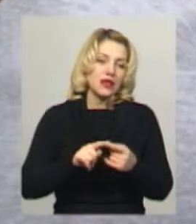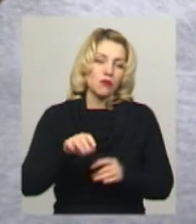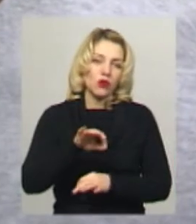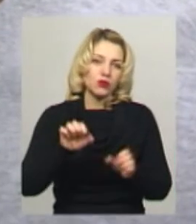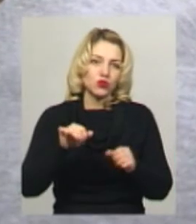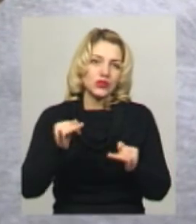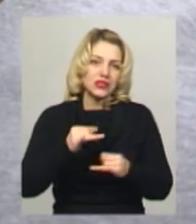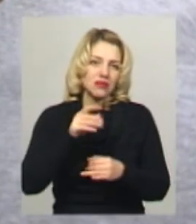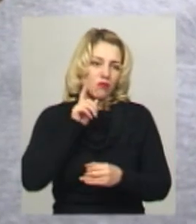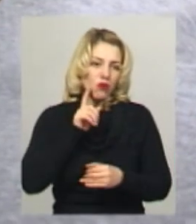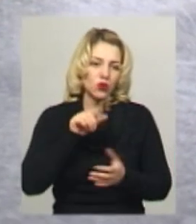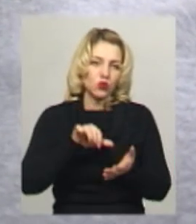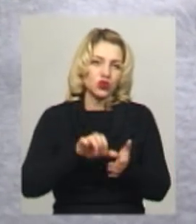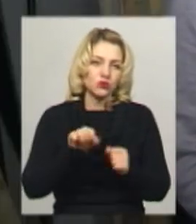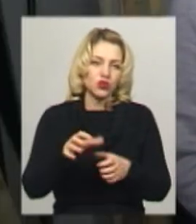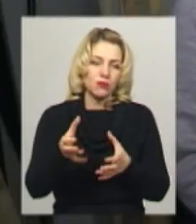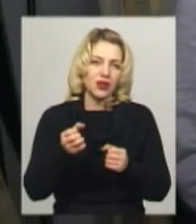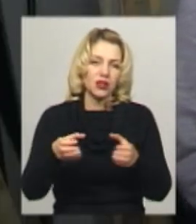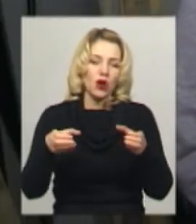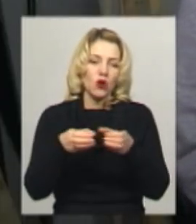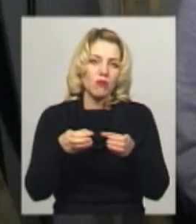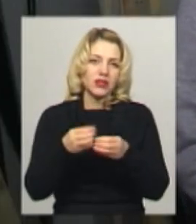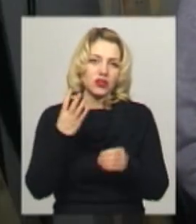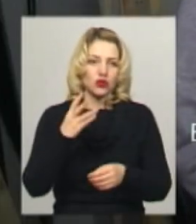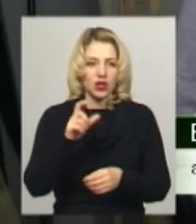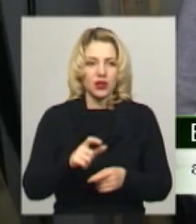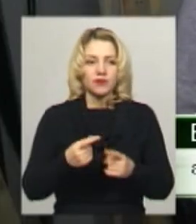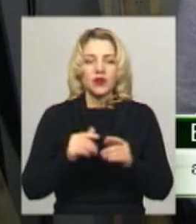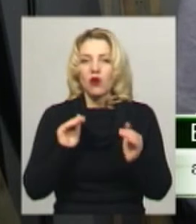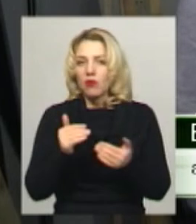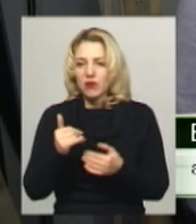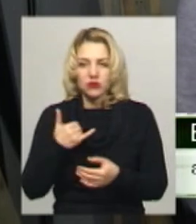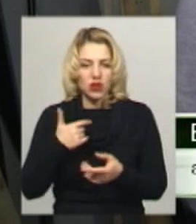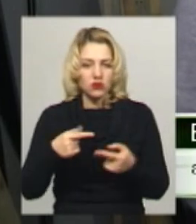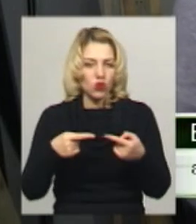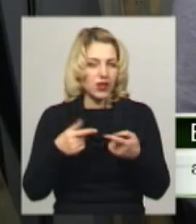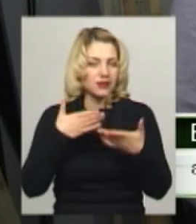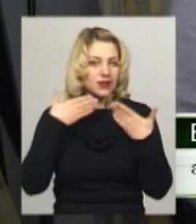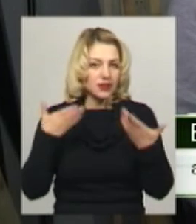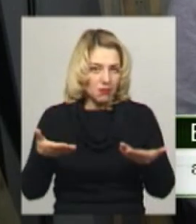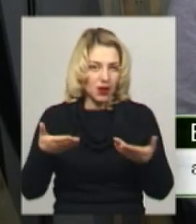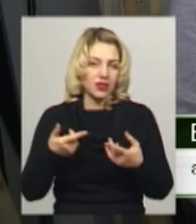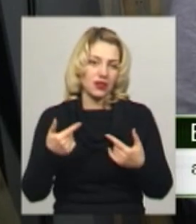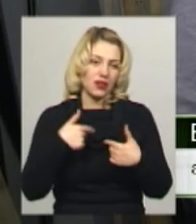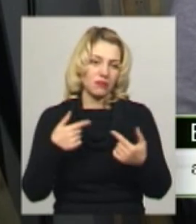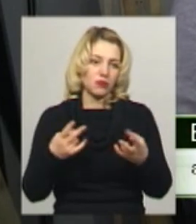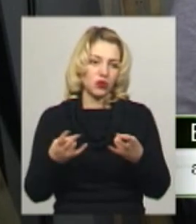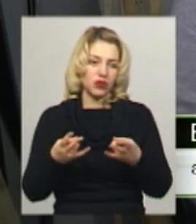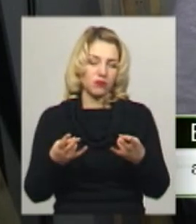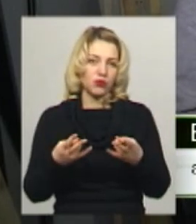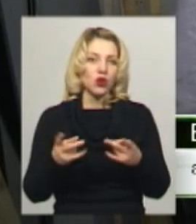можуть взяти команда з 4 осіб, каже Вадим. Вікових якихось обмежень конкретних в нас немає, тобто нам потрібно,